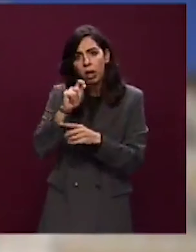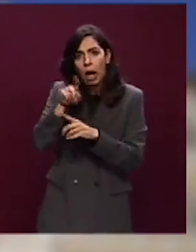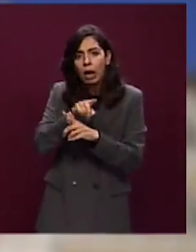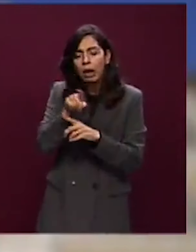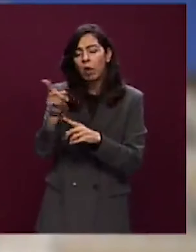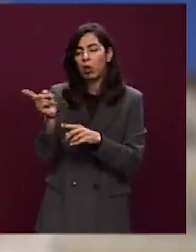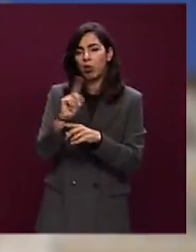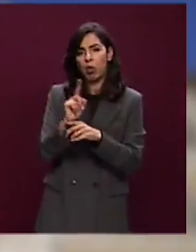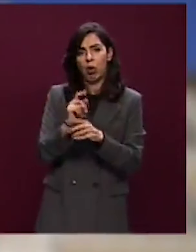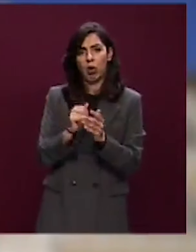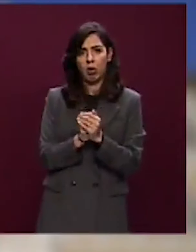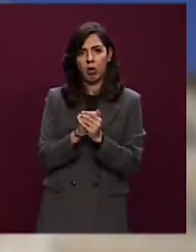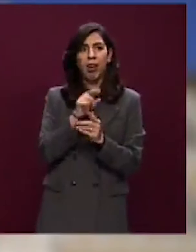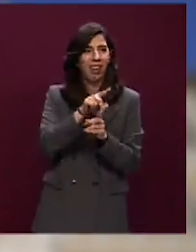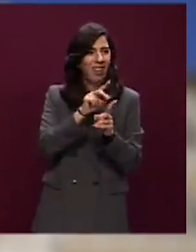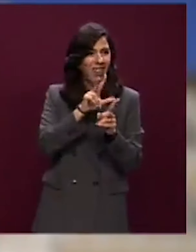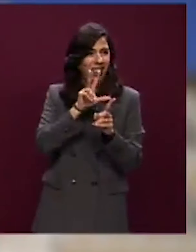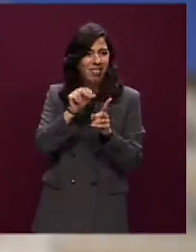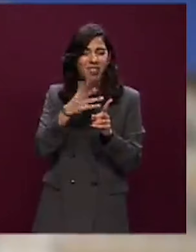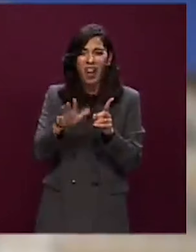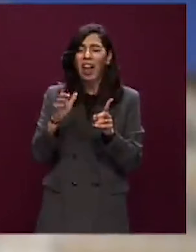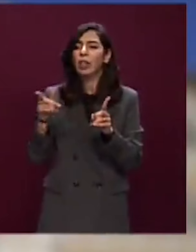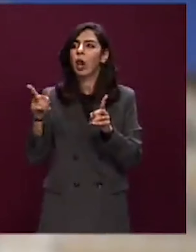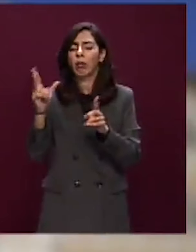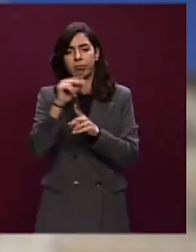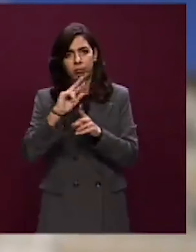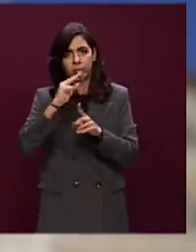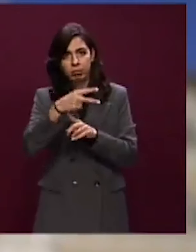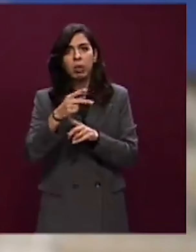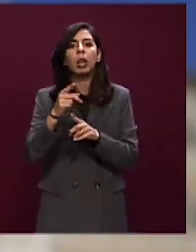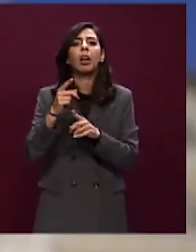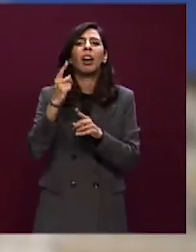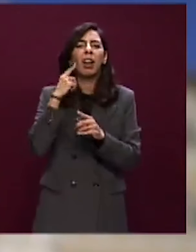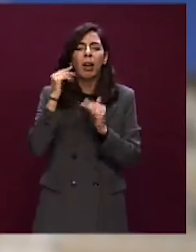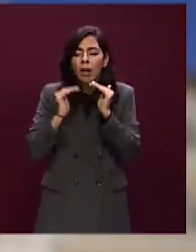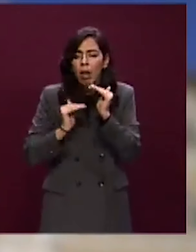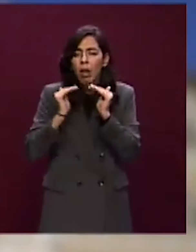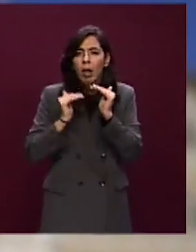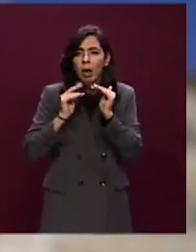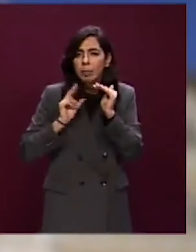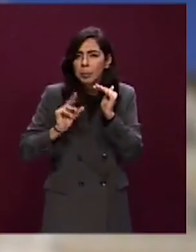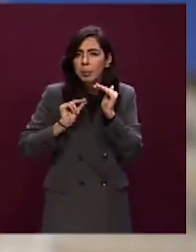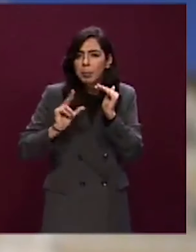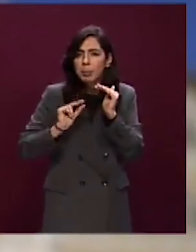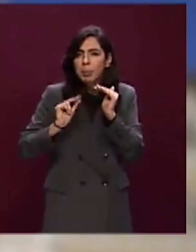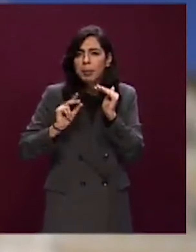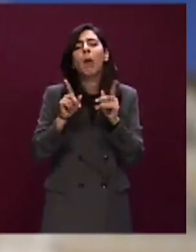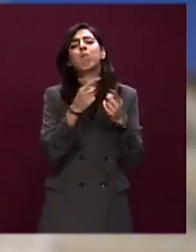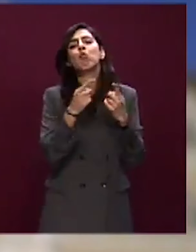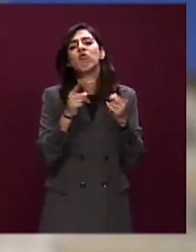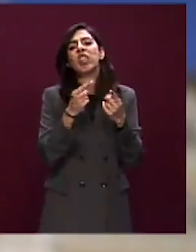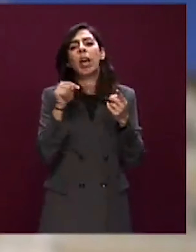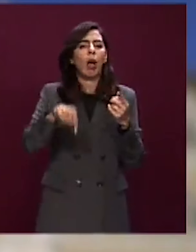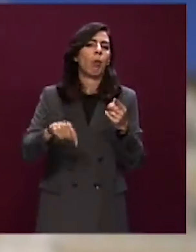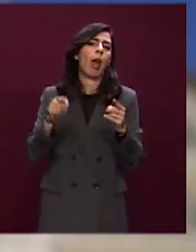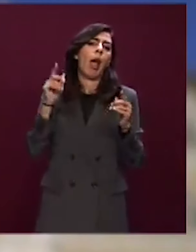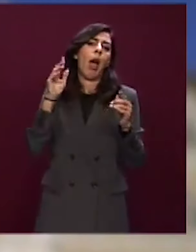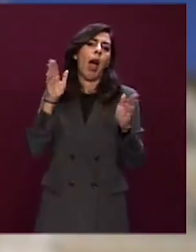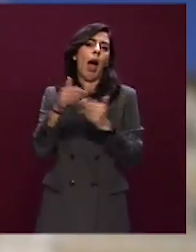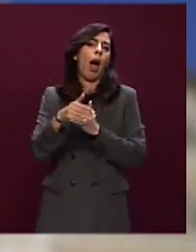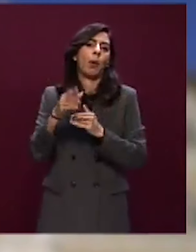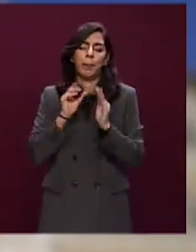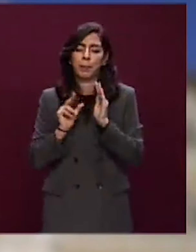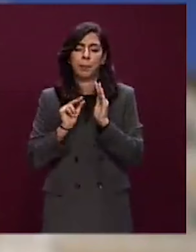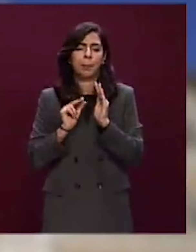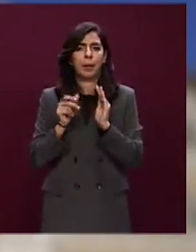controcanto, il basso continuo, il bluesio continuo esistono in musica, non in quest'avola. Prego, vada avanti. Presidente, perché ci hanno spiegato